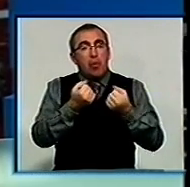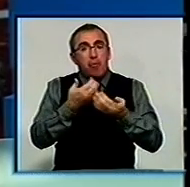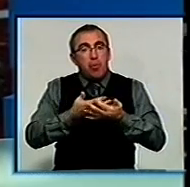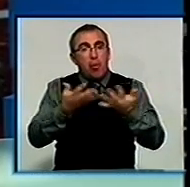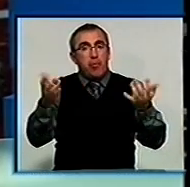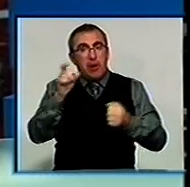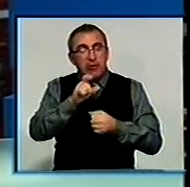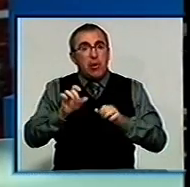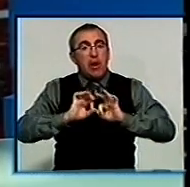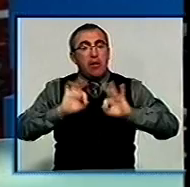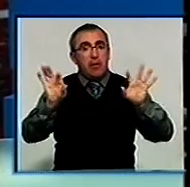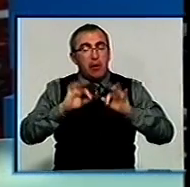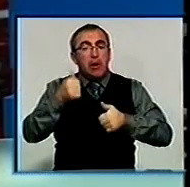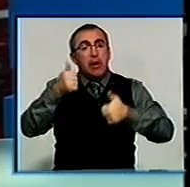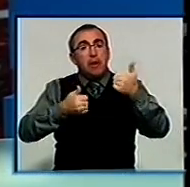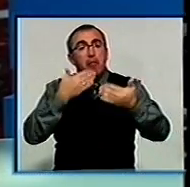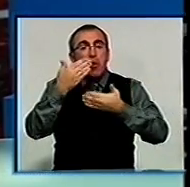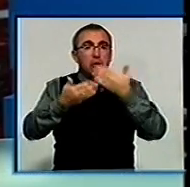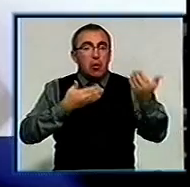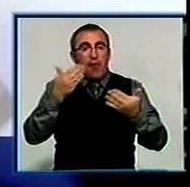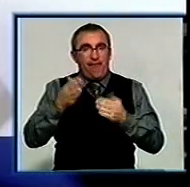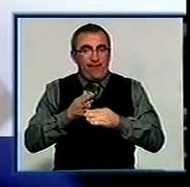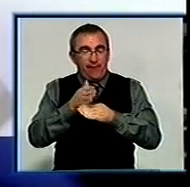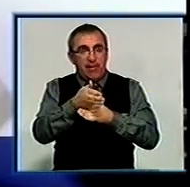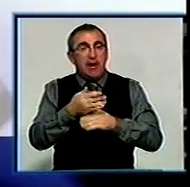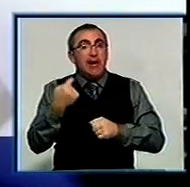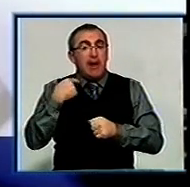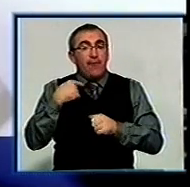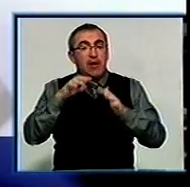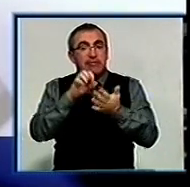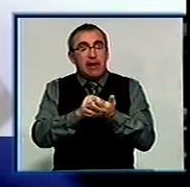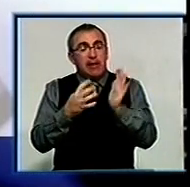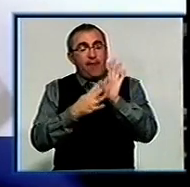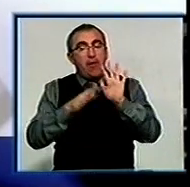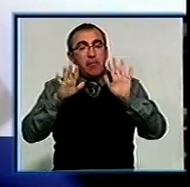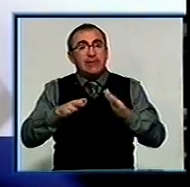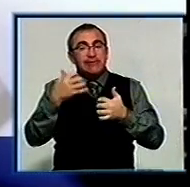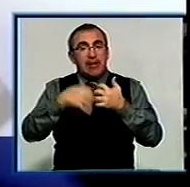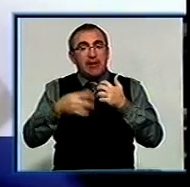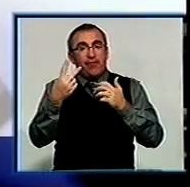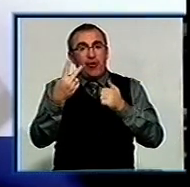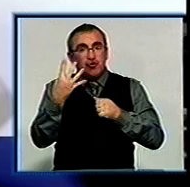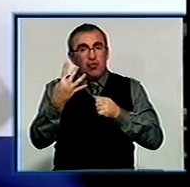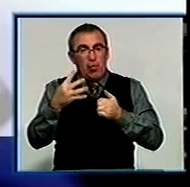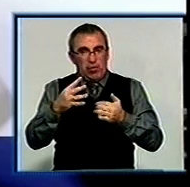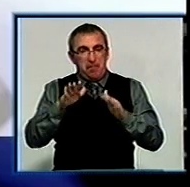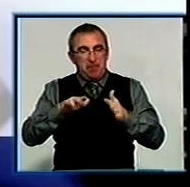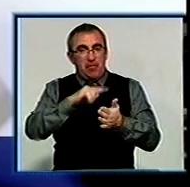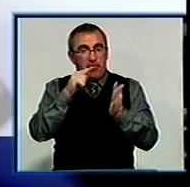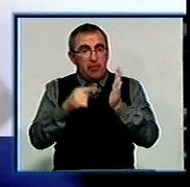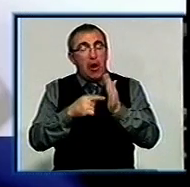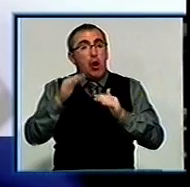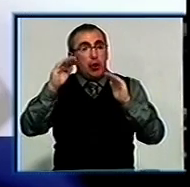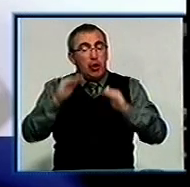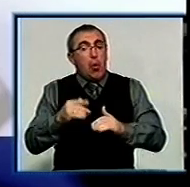інформації і здійснювали моніторинг нові візити. За результатами Кіровоград зайняв дев'яте місце серед 24 обласних центрів України. Найнижчі